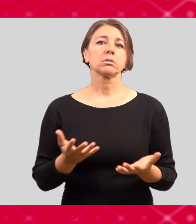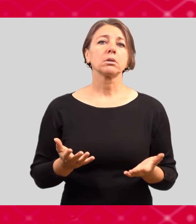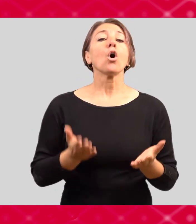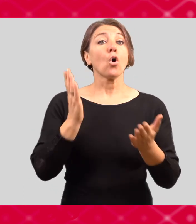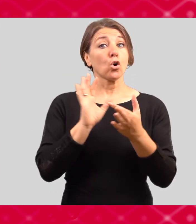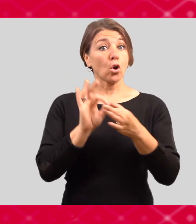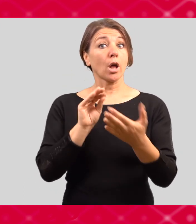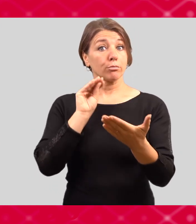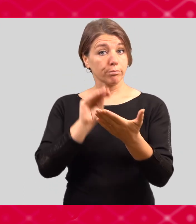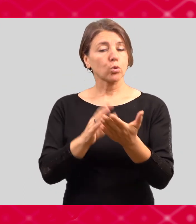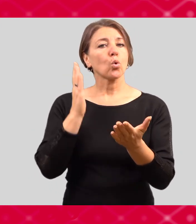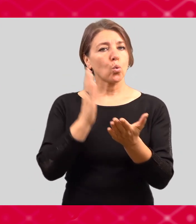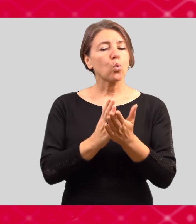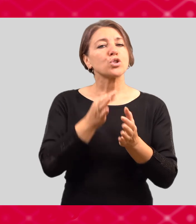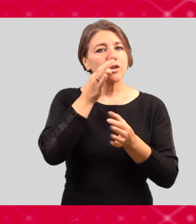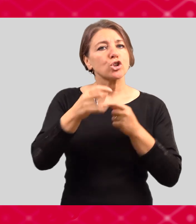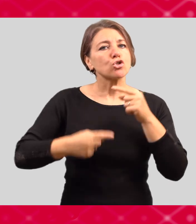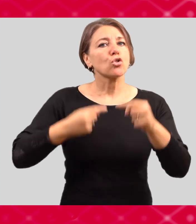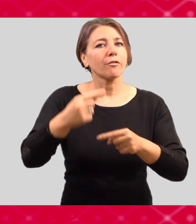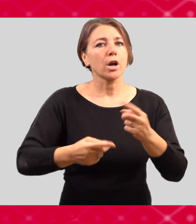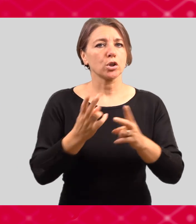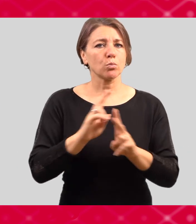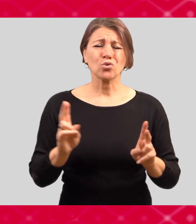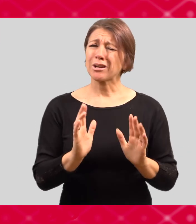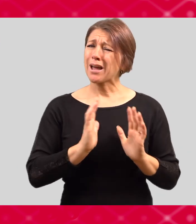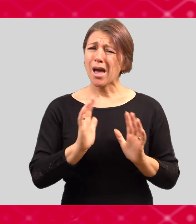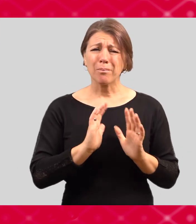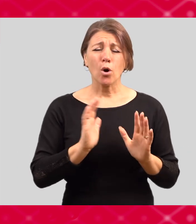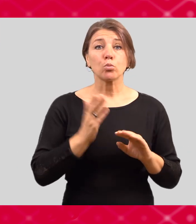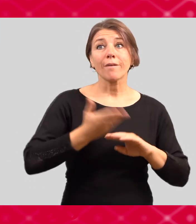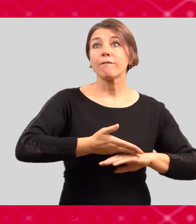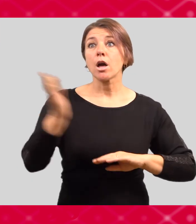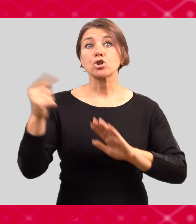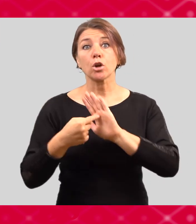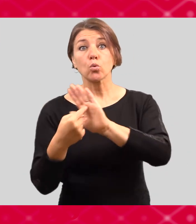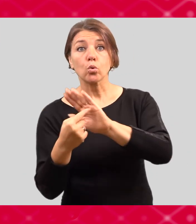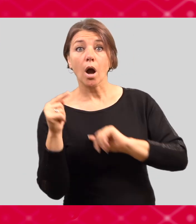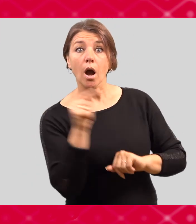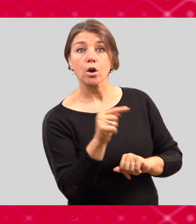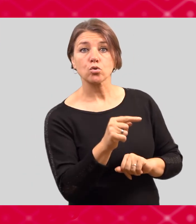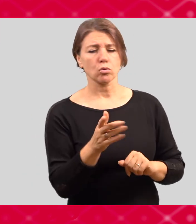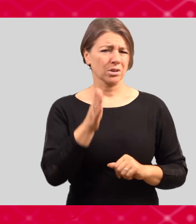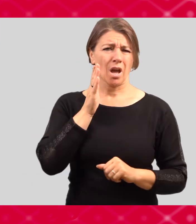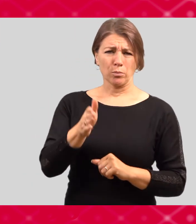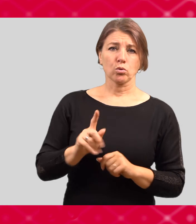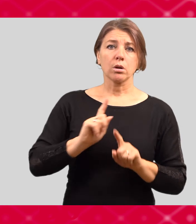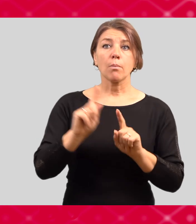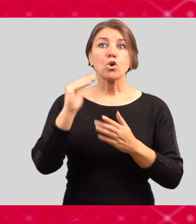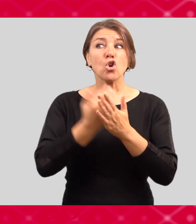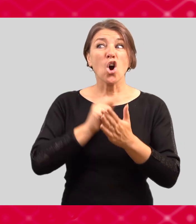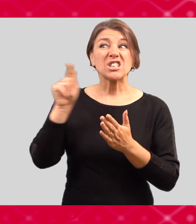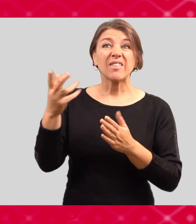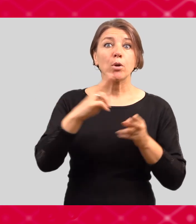Je to skutečně důvěrná adresa. Pokud byste nechtěli přesto využít tento kontakt a chtěli byste